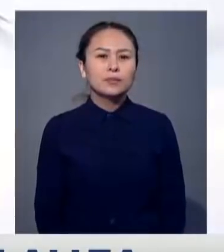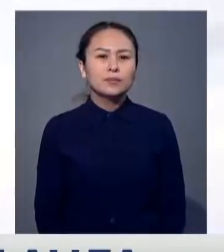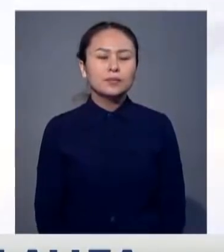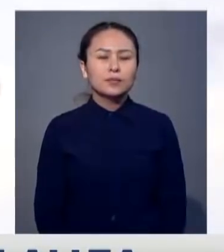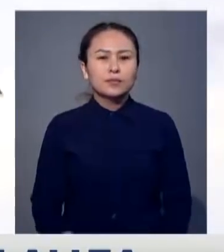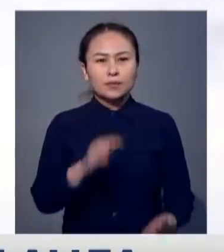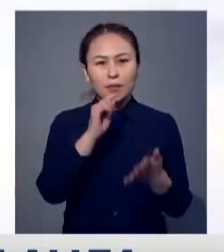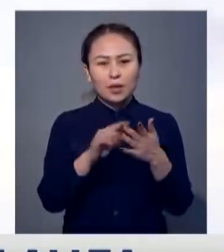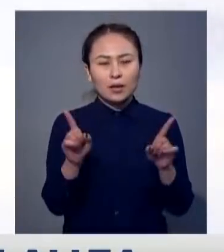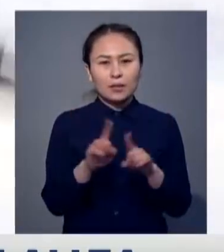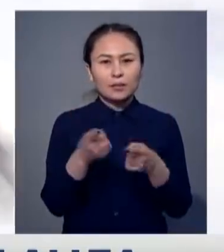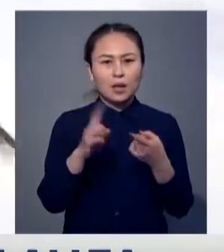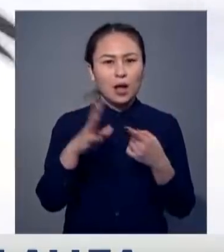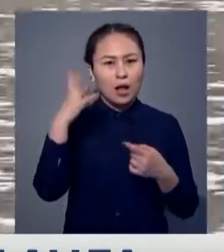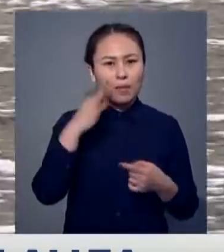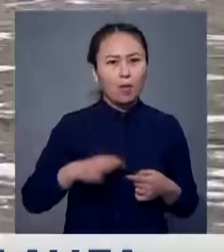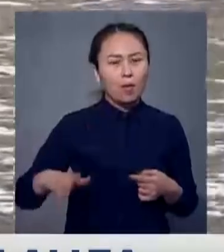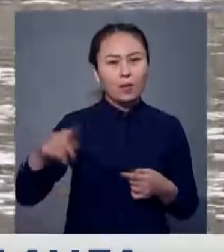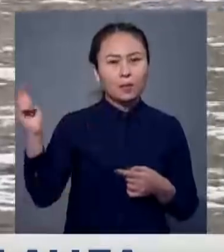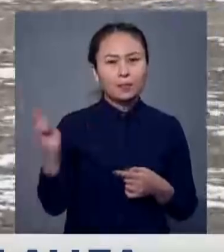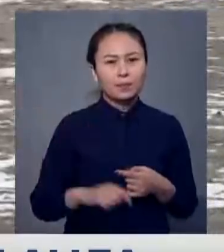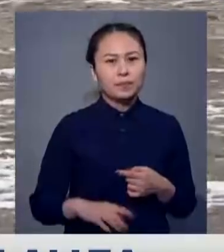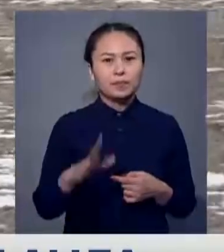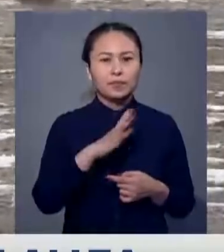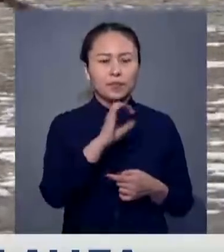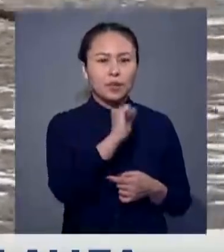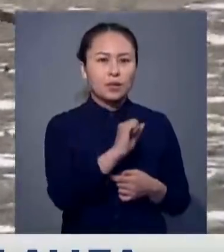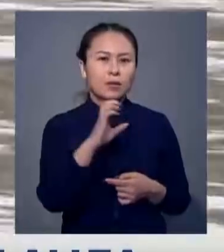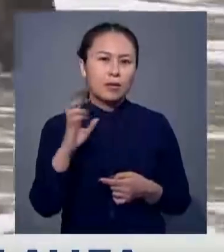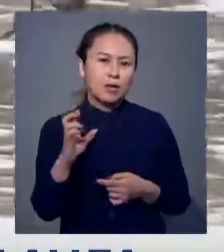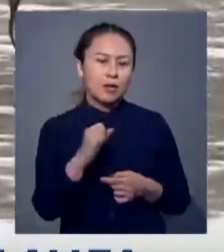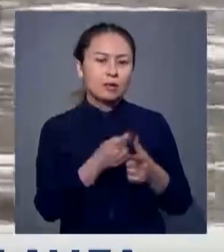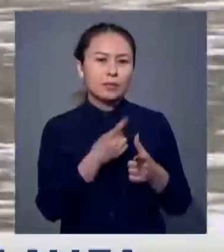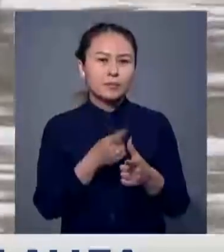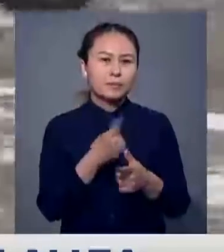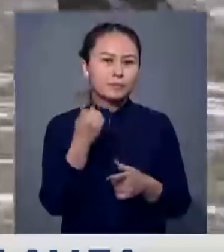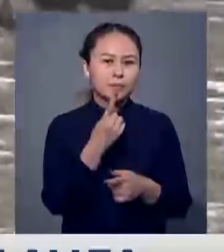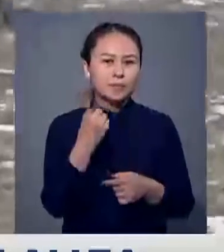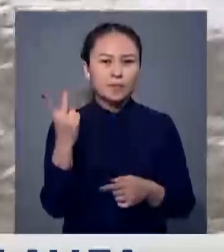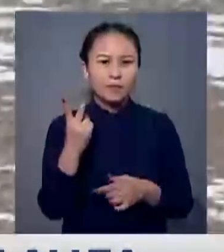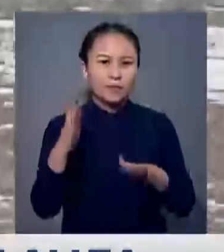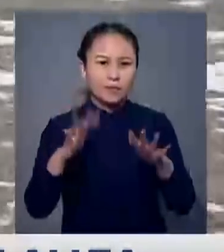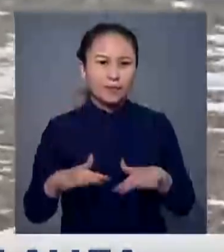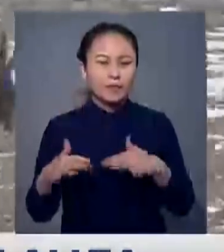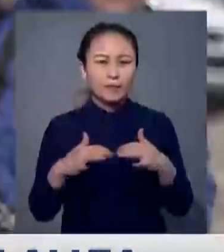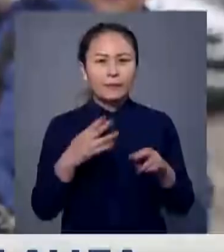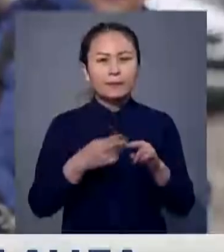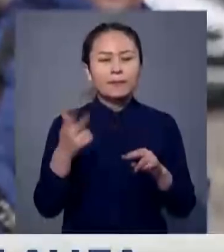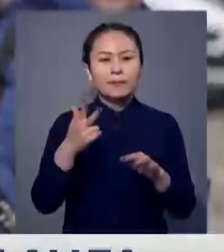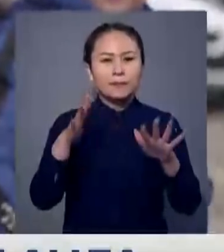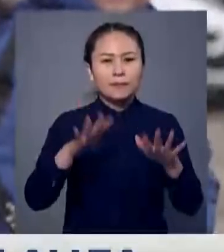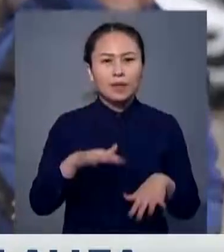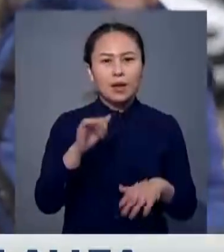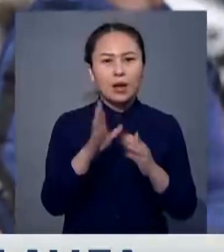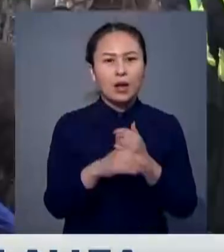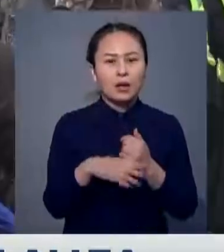Бүркітісінді Алматы облысының келген Ермұхан Байетбаймен Сейтшан Алмас өзіра бірінші, және екінші орынды бөлсізсе, үшінші орын